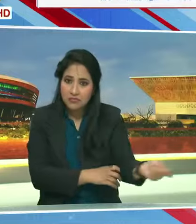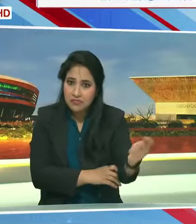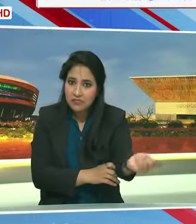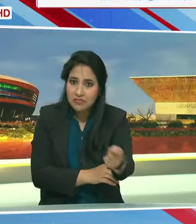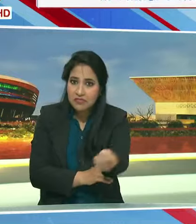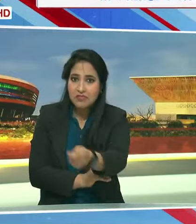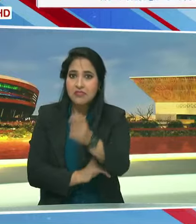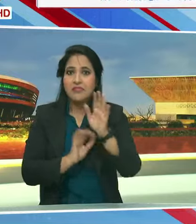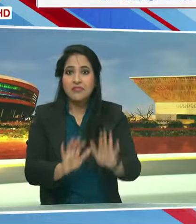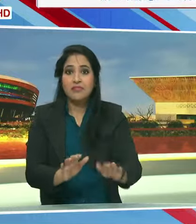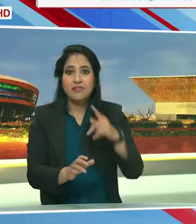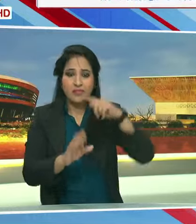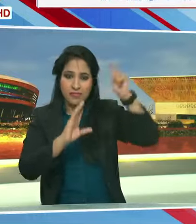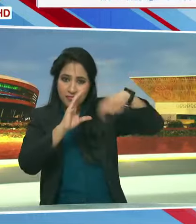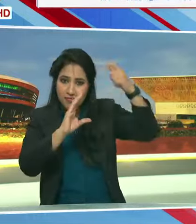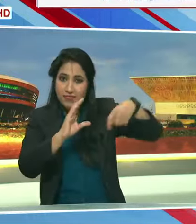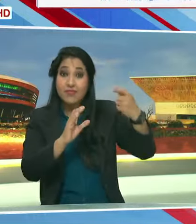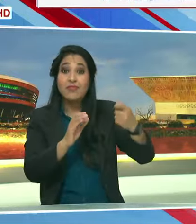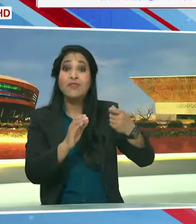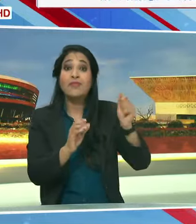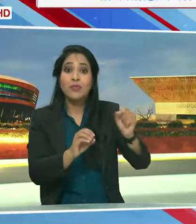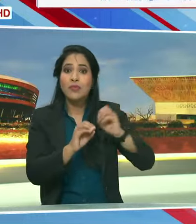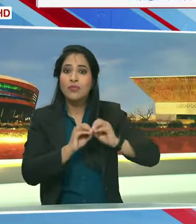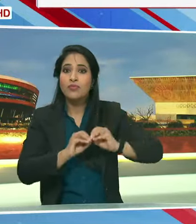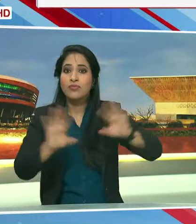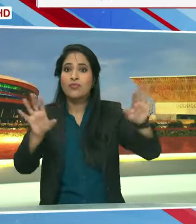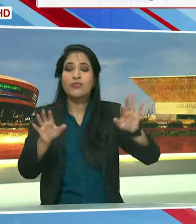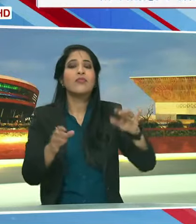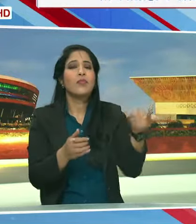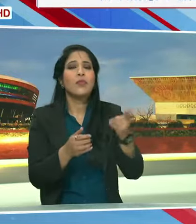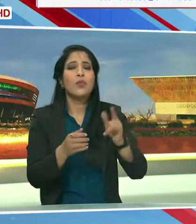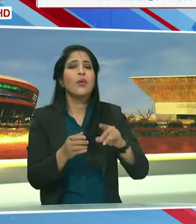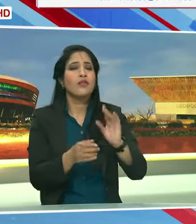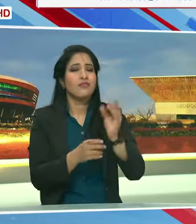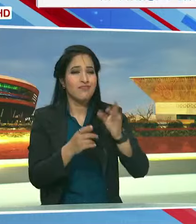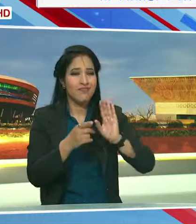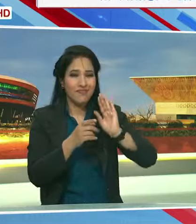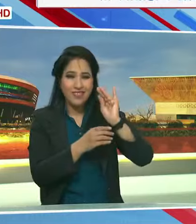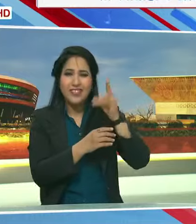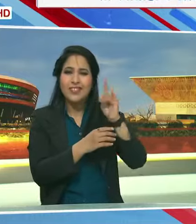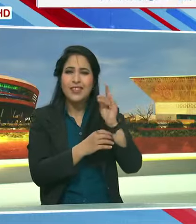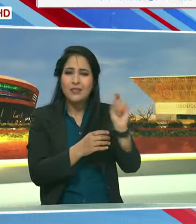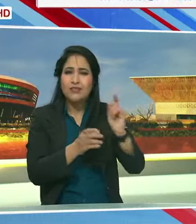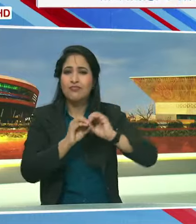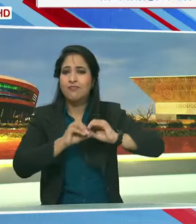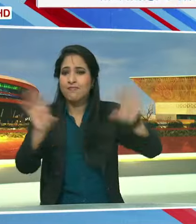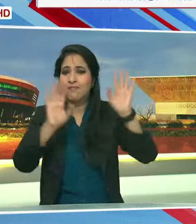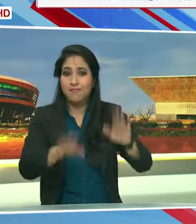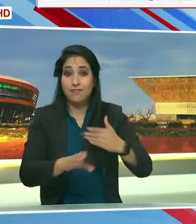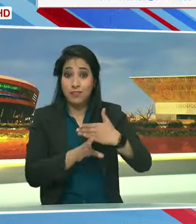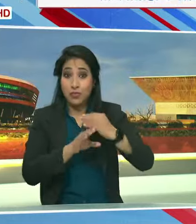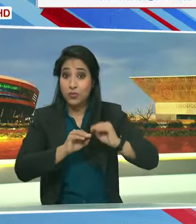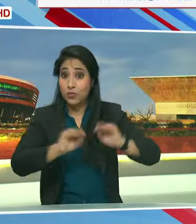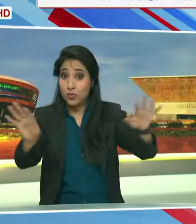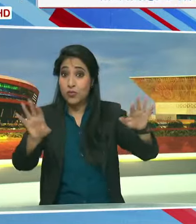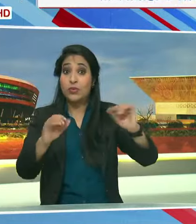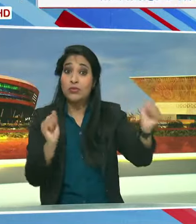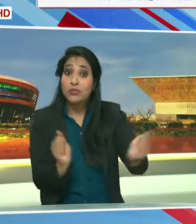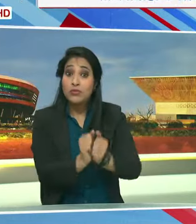लगाई इसका विडियो अभिनेत्री ने अपने इंस्ट्रोग्राम स्टोरी पर साजा किया इसके साथ ही उन्होंने